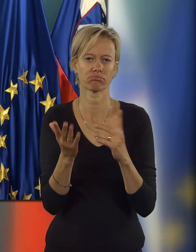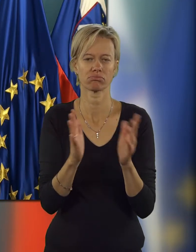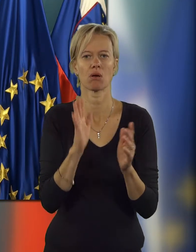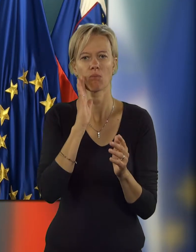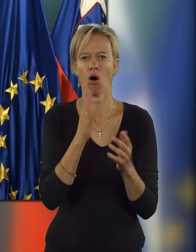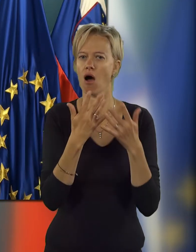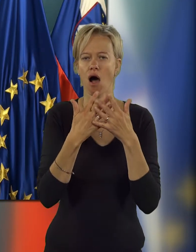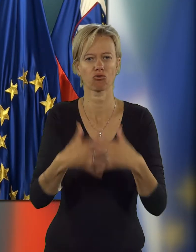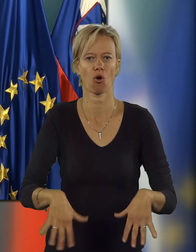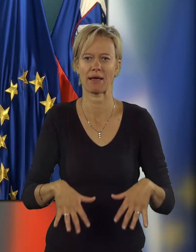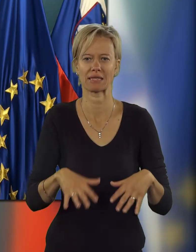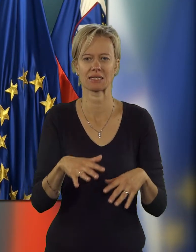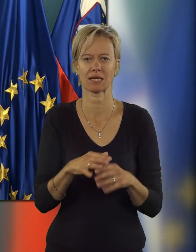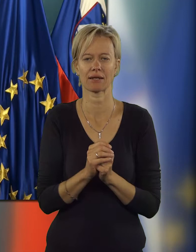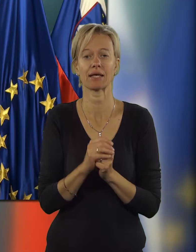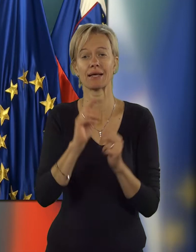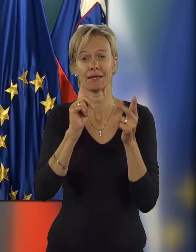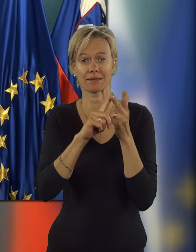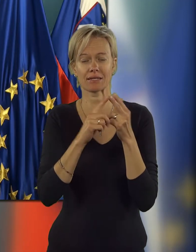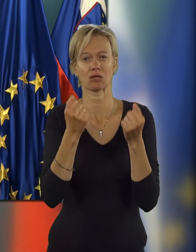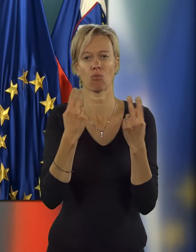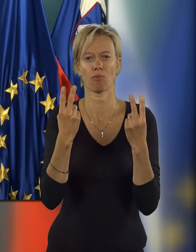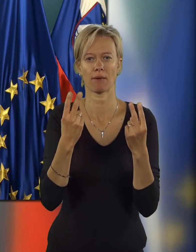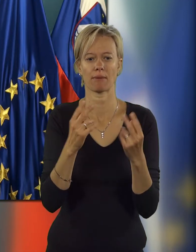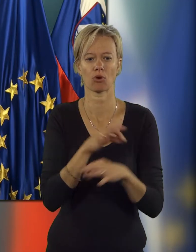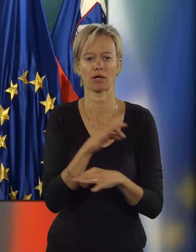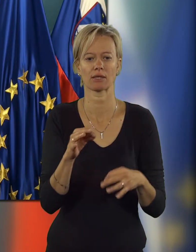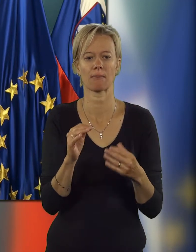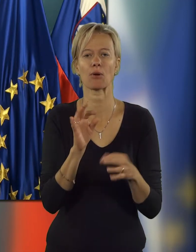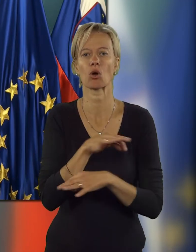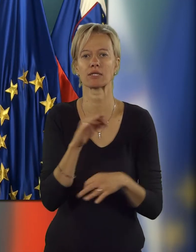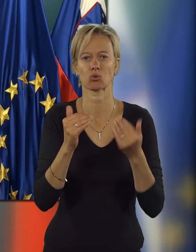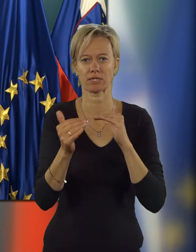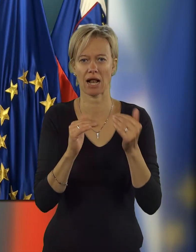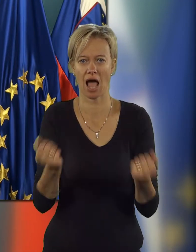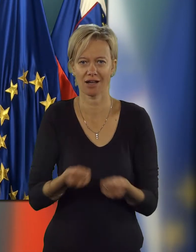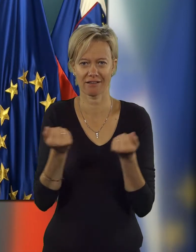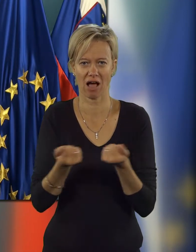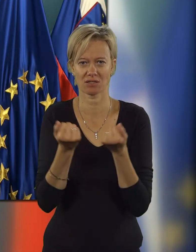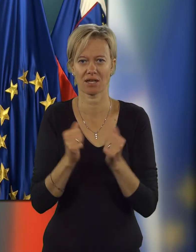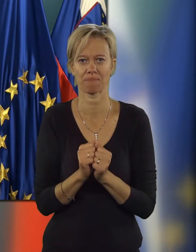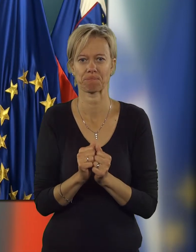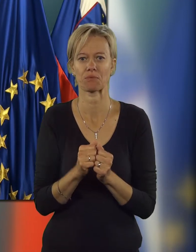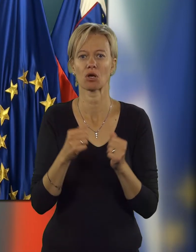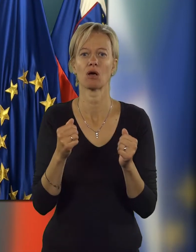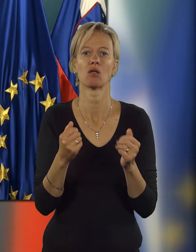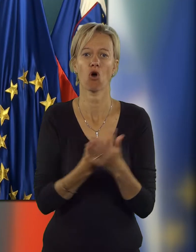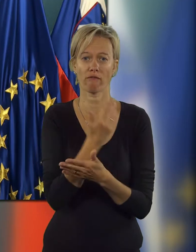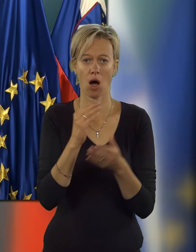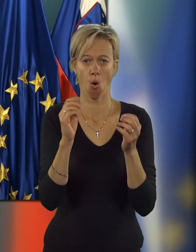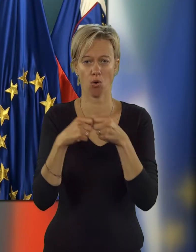dejansko avtomatizem. In tretji zelo pomemben projekt je projekt socialne aktivacije. Nova